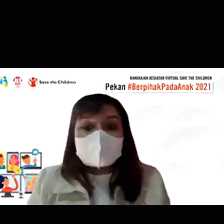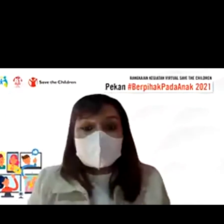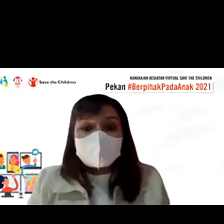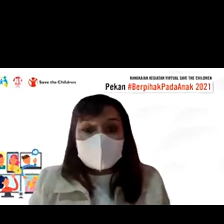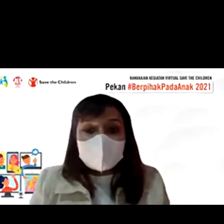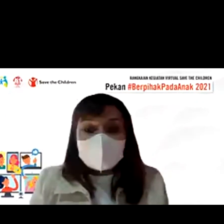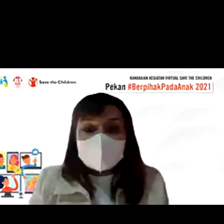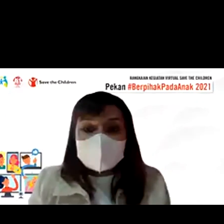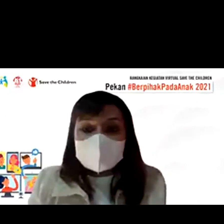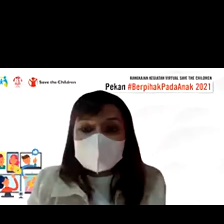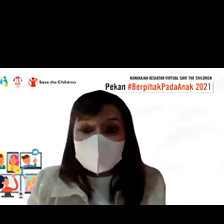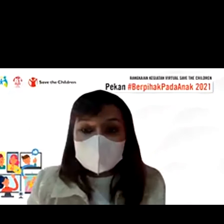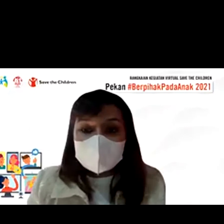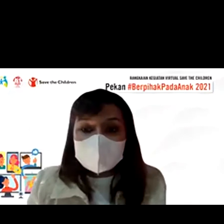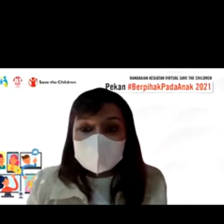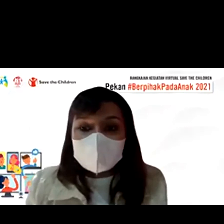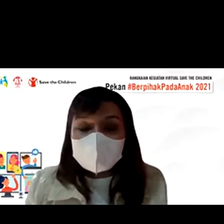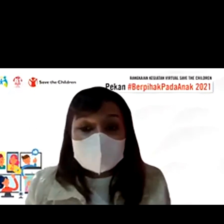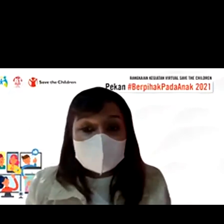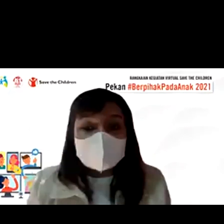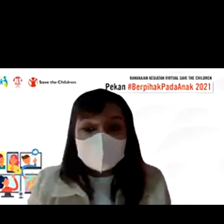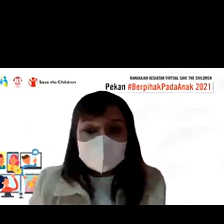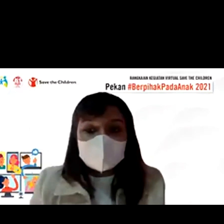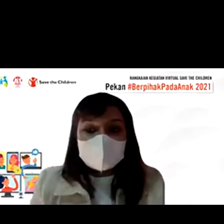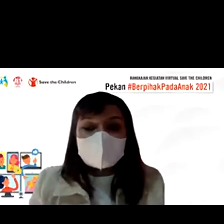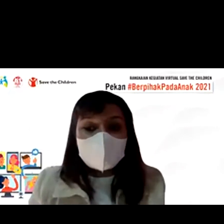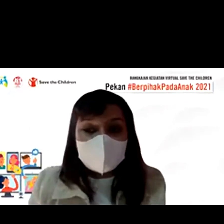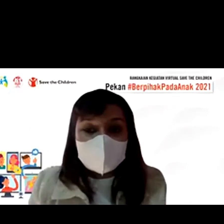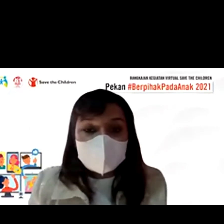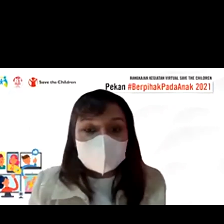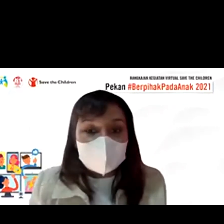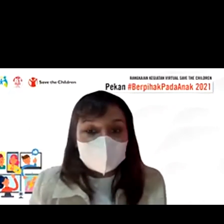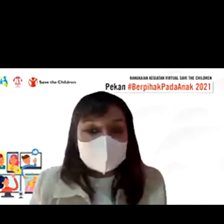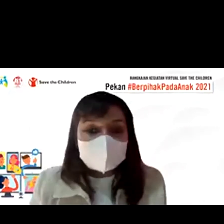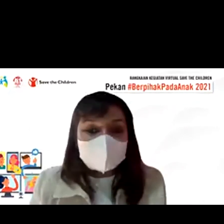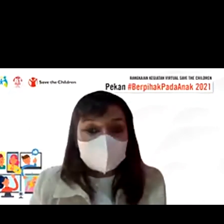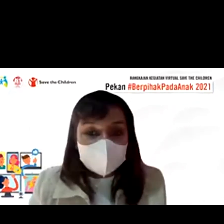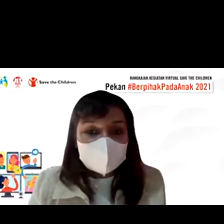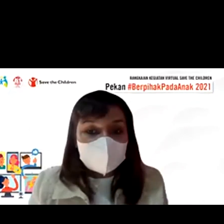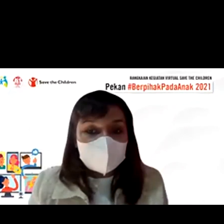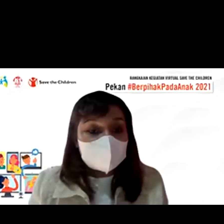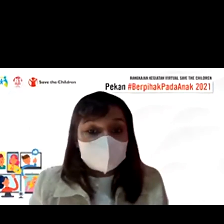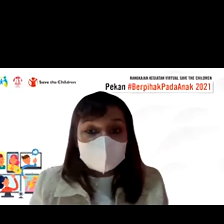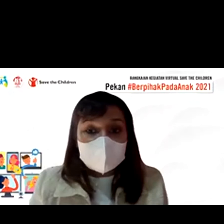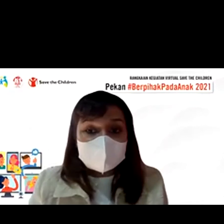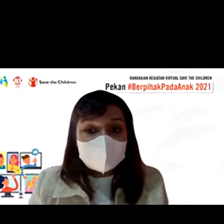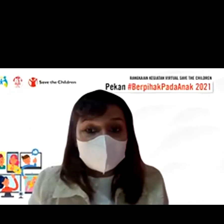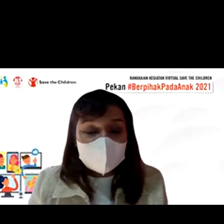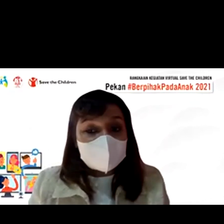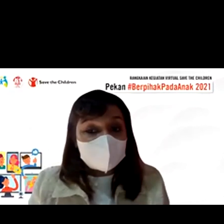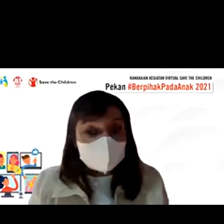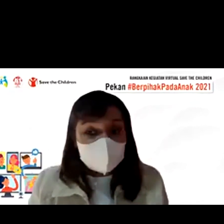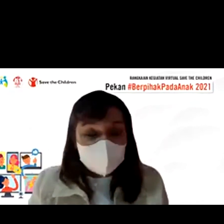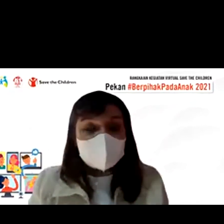selanjutnya marilah kita simak materi dari pembicara kedua yang terhormat Bapak Kepala Bapak DAS Jumbah Barat Bapak Titus Dias